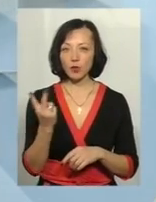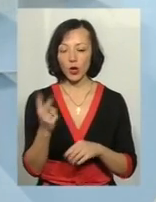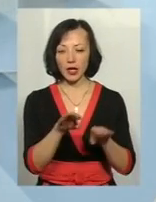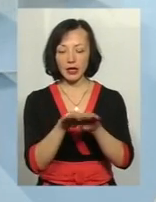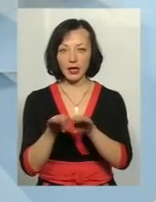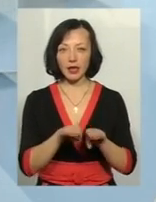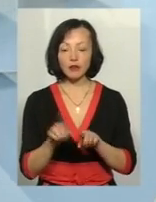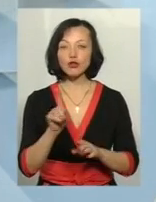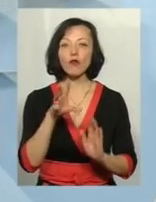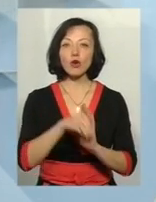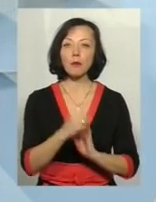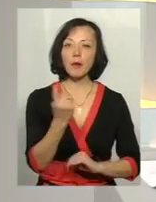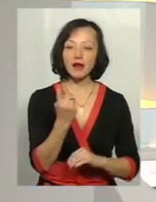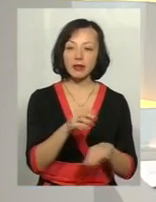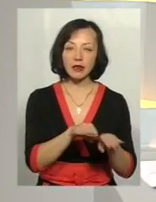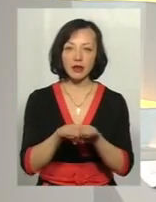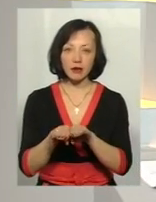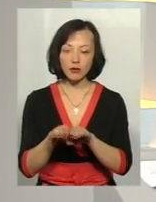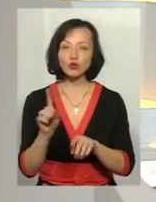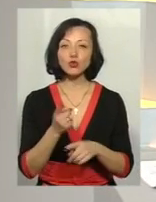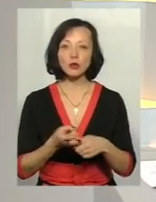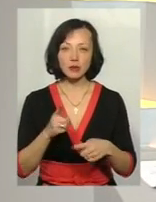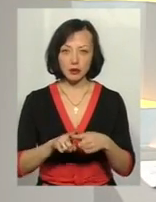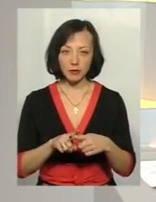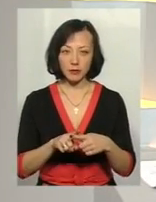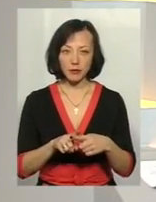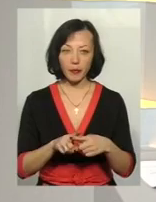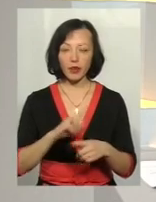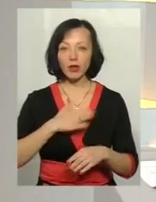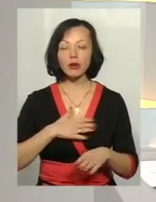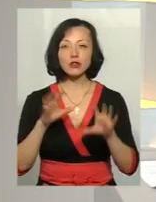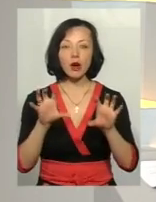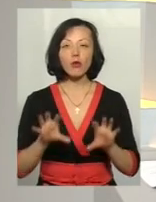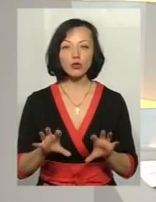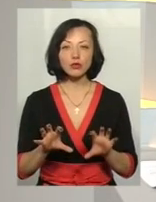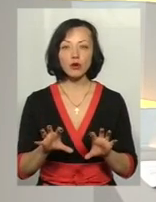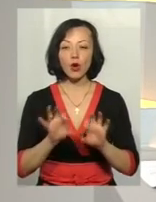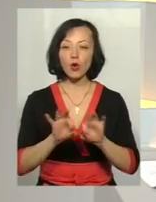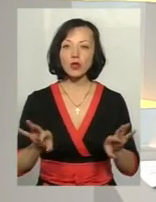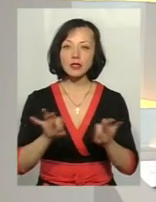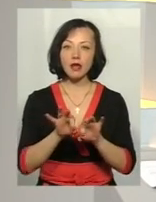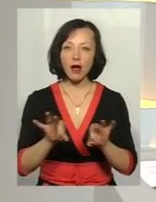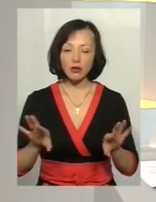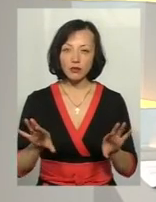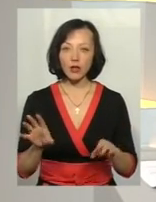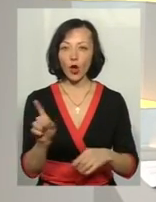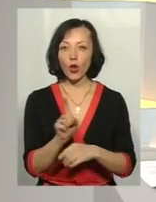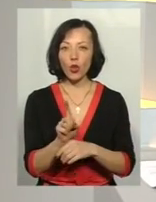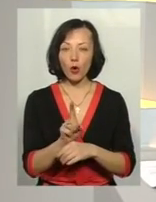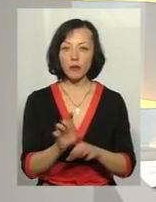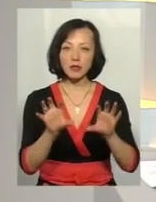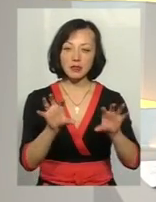скажімо, у той первинний рівень, відповідно до нашого законодавства,'яснювати норми,